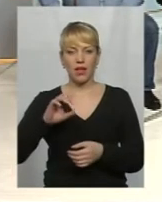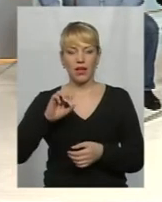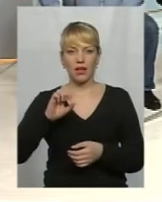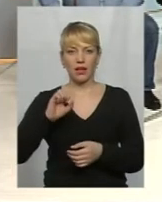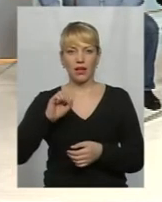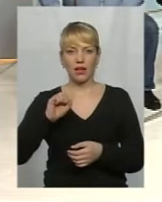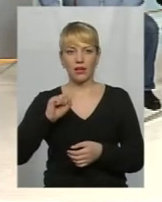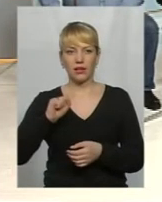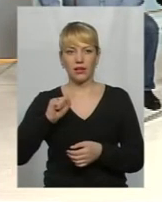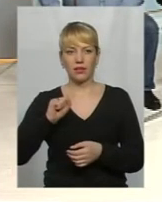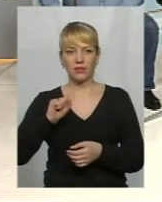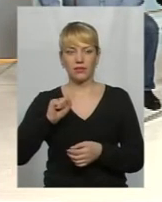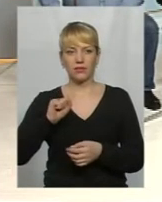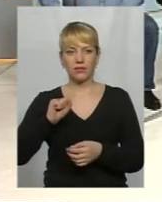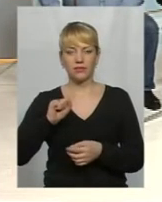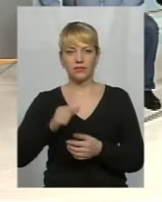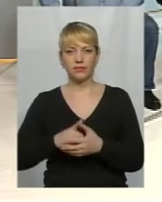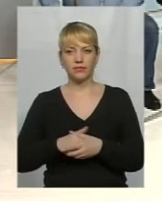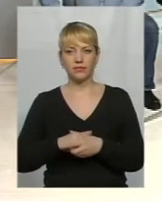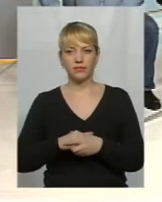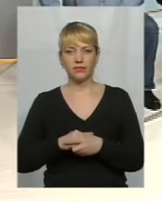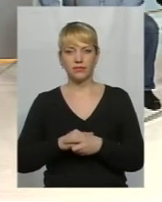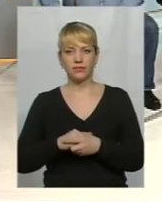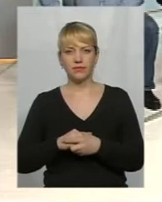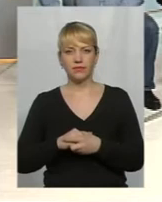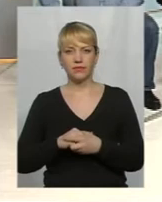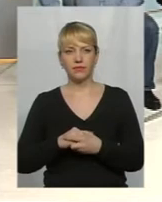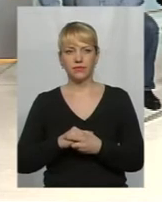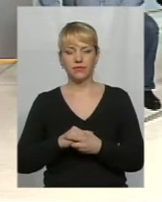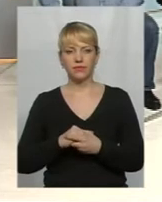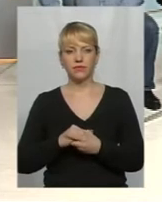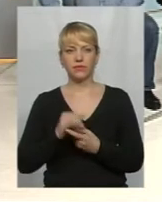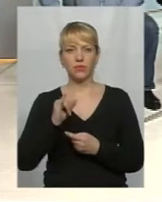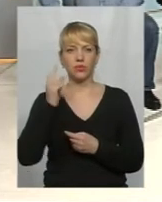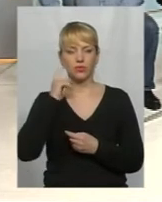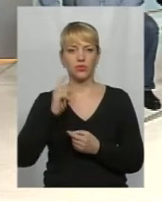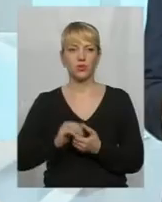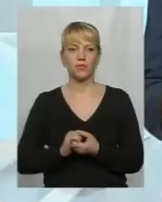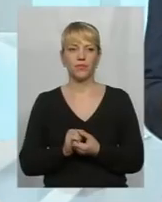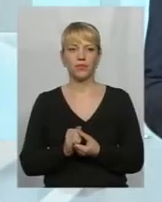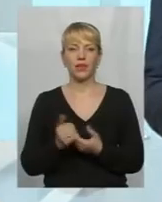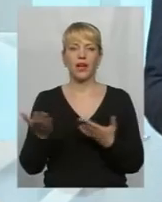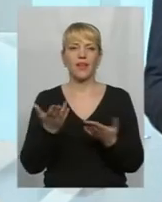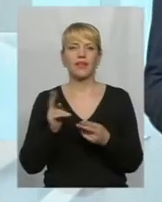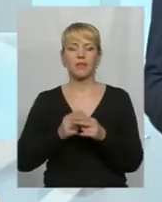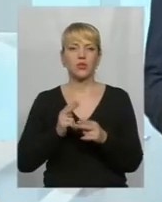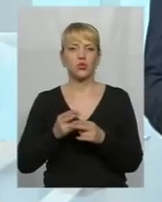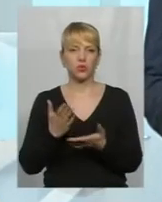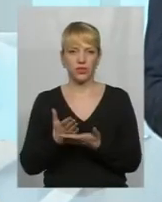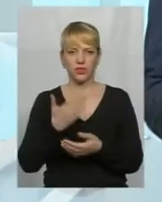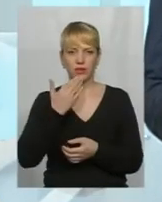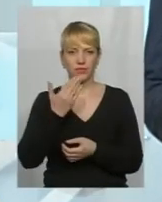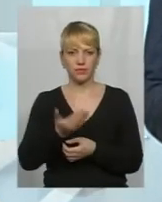Поліція, національна глади, інші намагається нам чекати перешкоди. А які саме перешкоди, можете сказати?